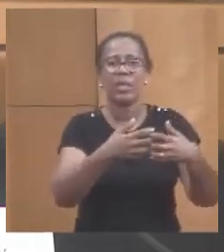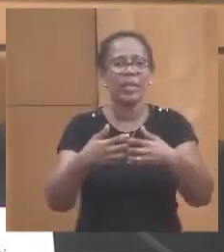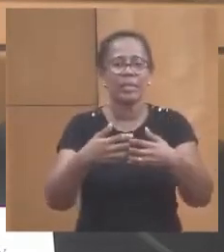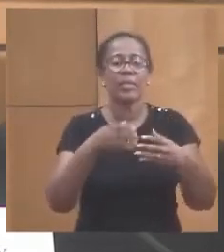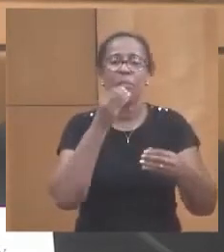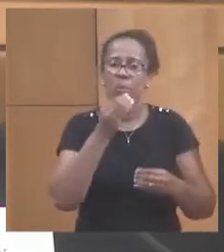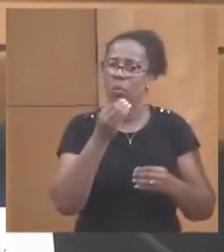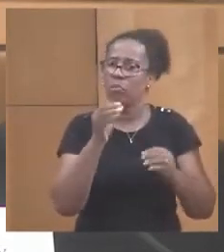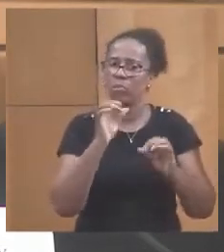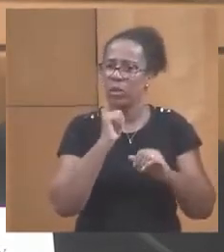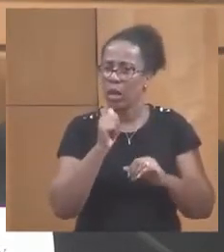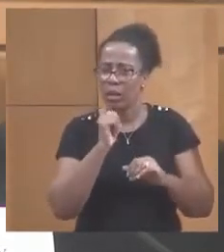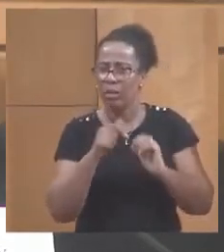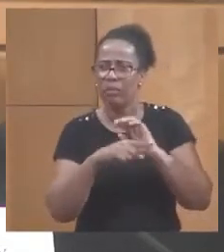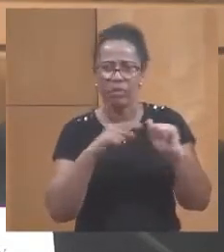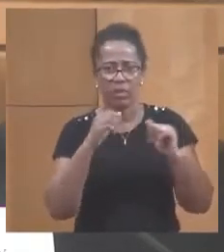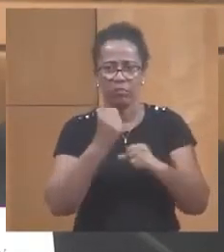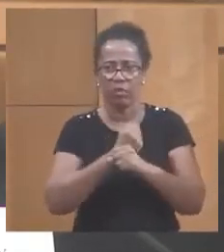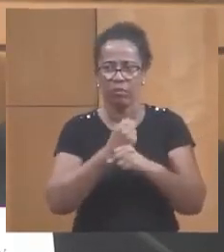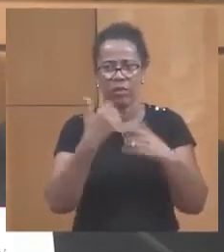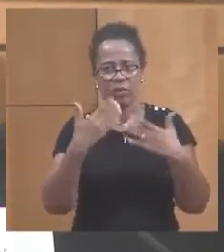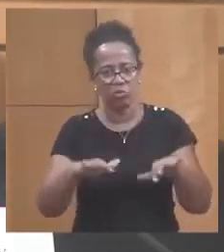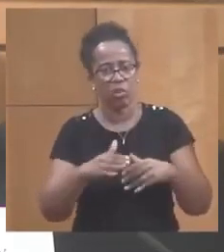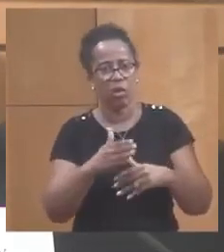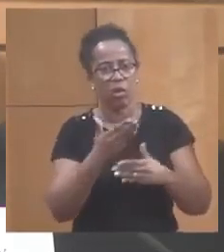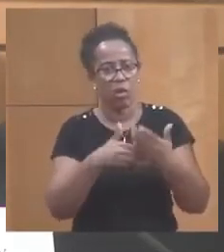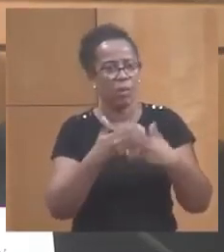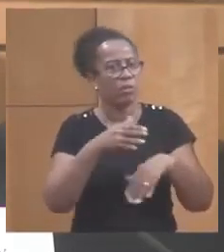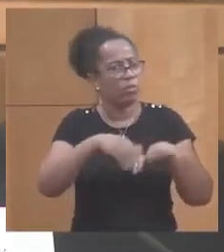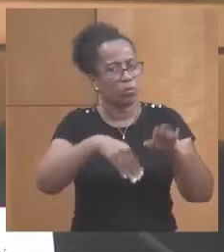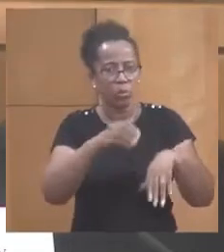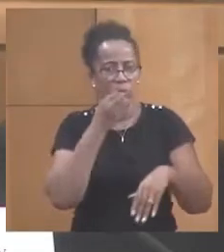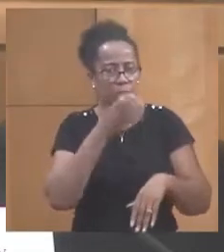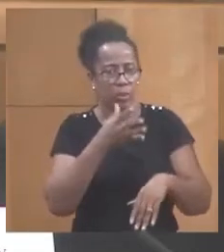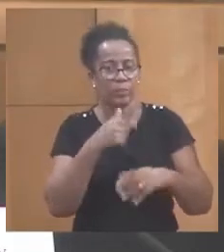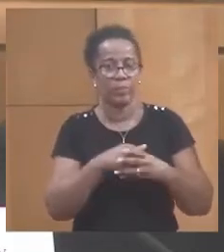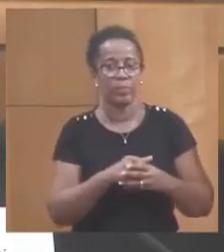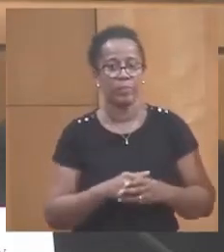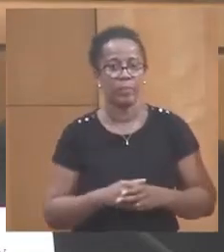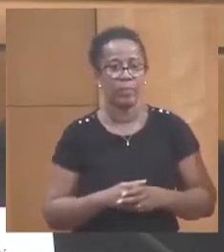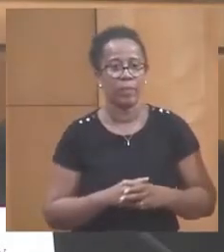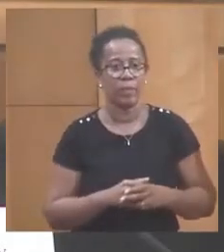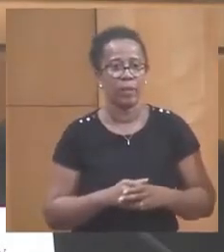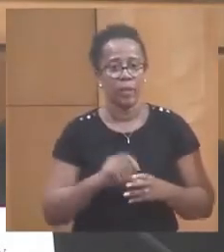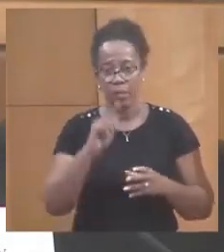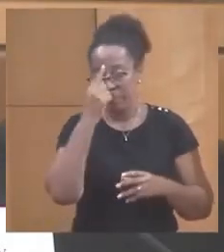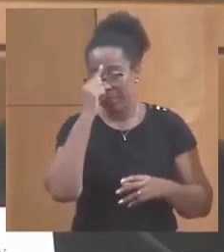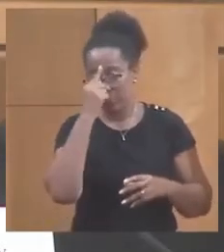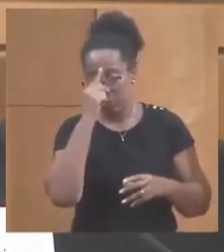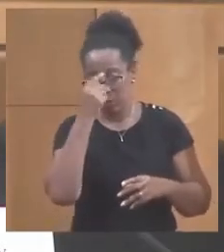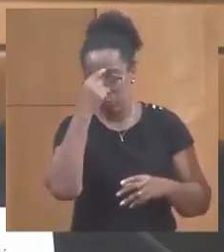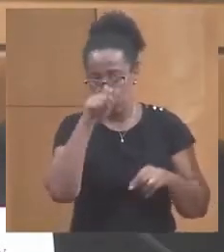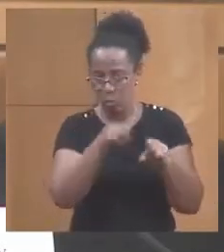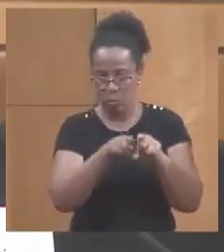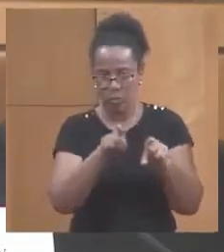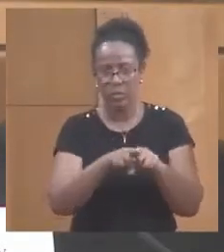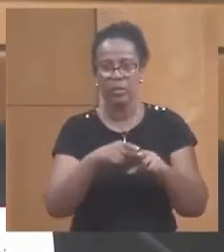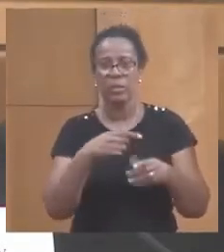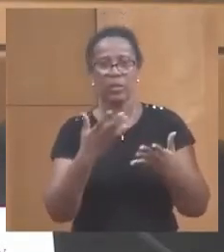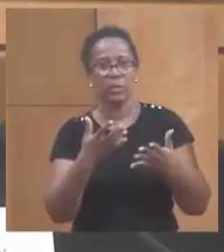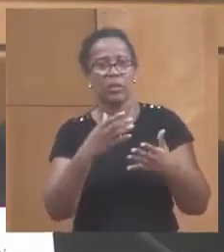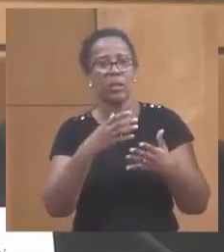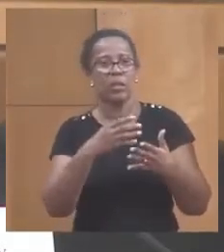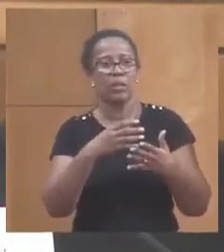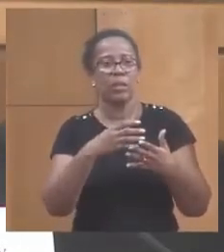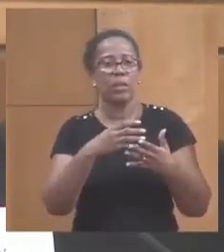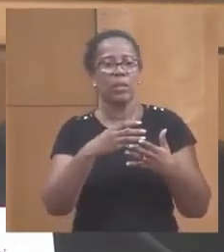été fait. C'est une machine à glace qui fonctionne. Leubert, à Basse-Pointe, il y en a, je crois aussi, Canal-Cocotte, il y en a,